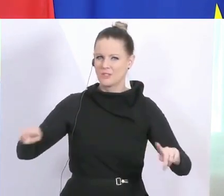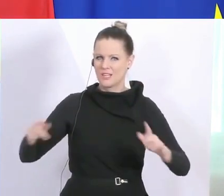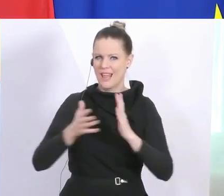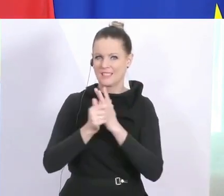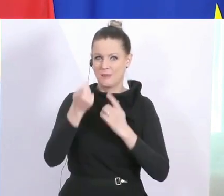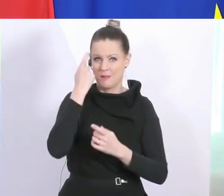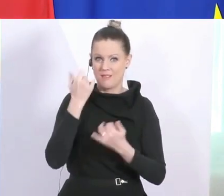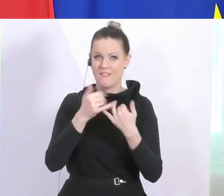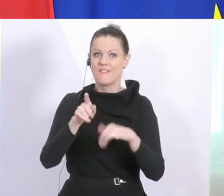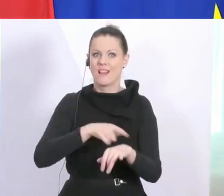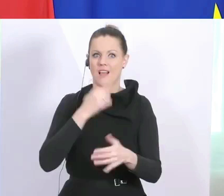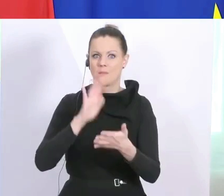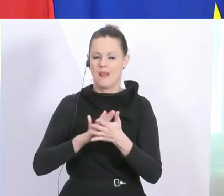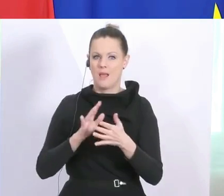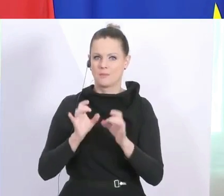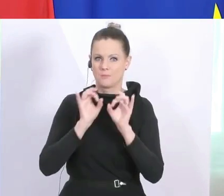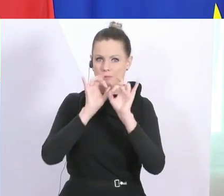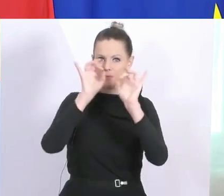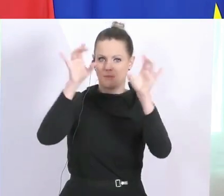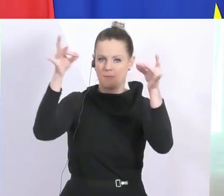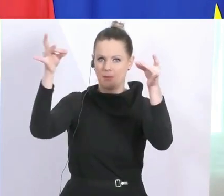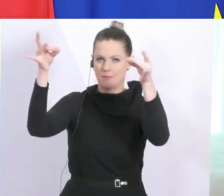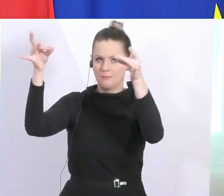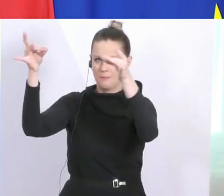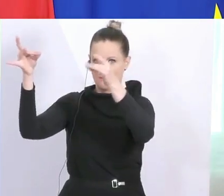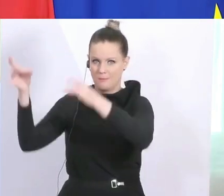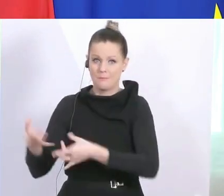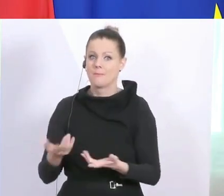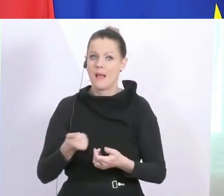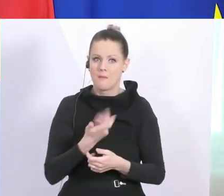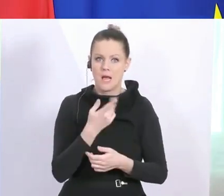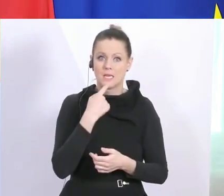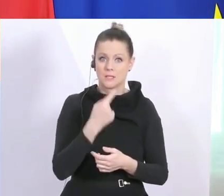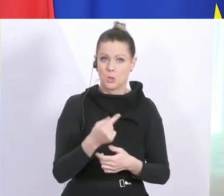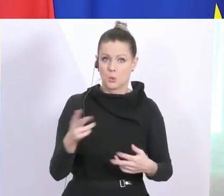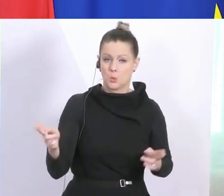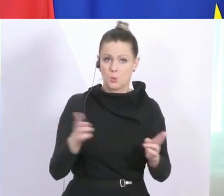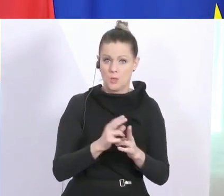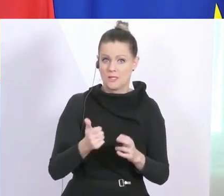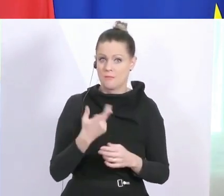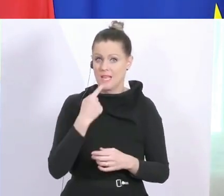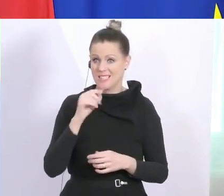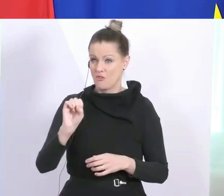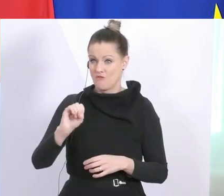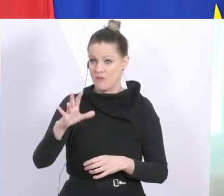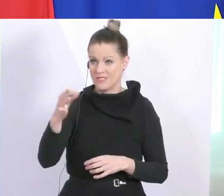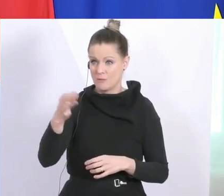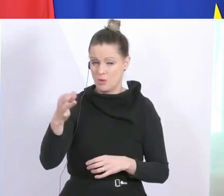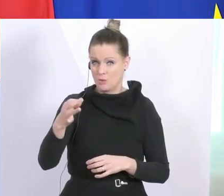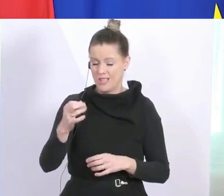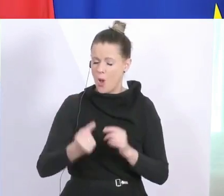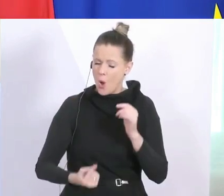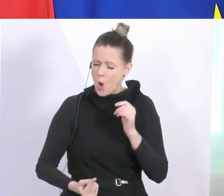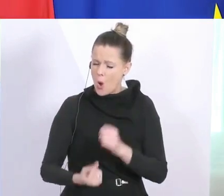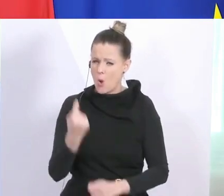wie lange. Manche sprechen von einer kurzen Phase, andere sagen bis zu 15 Minuten. Aber Faktum ist, es ist eine hoch